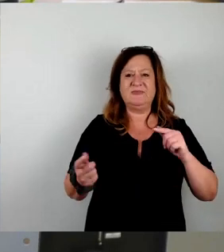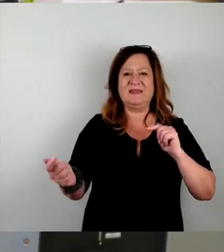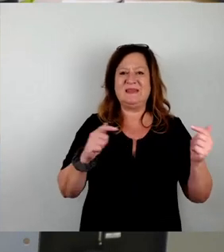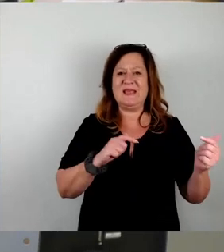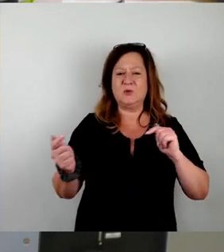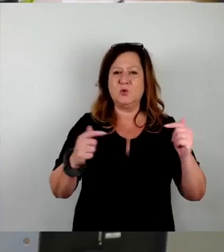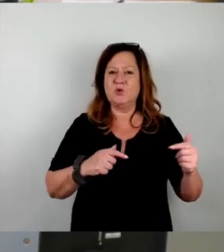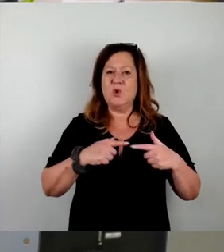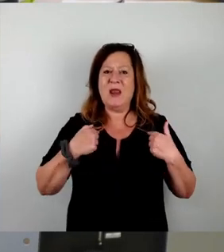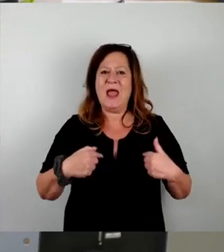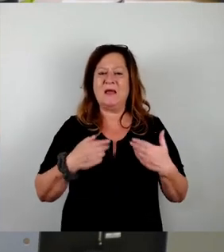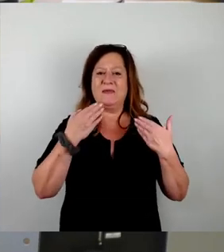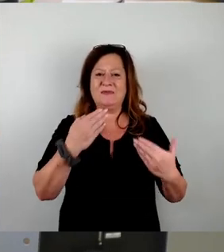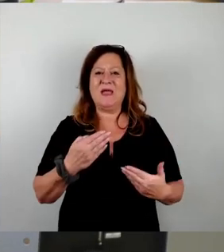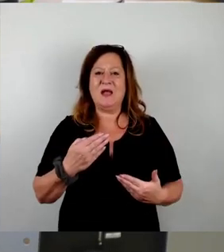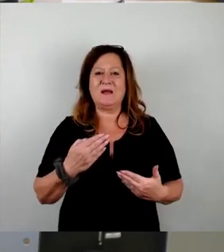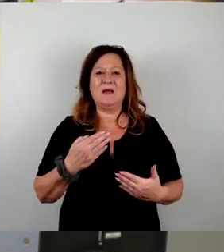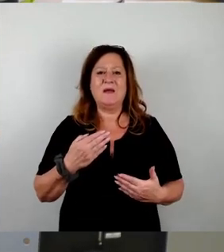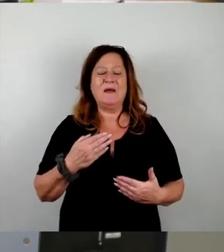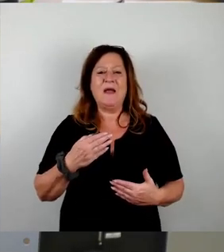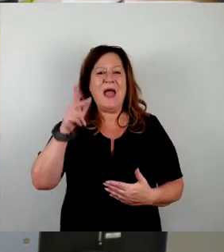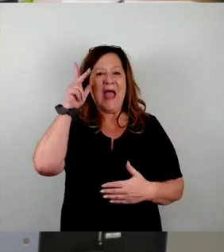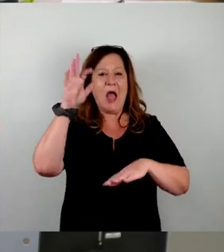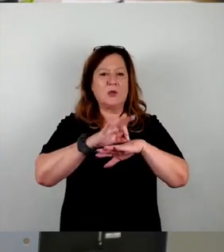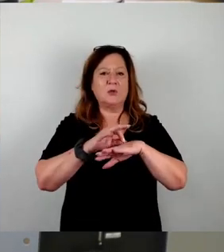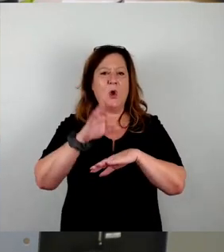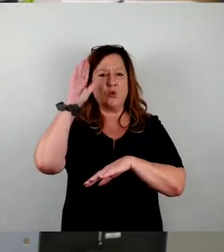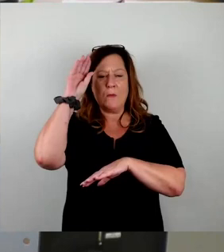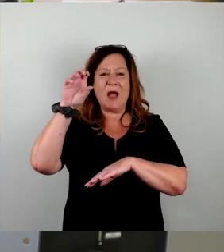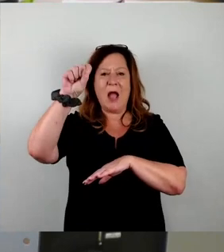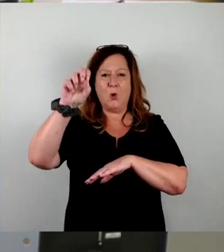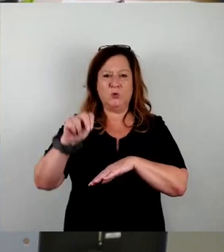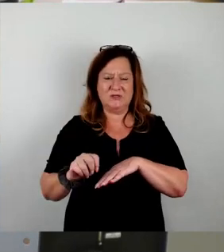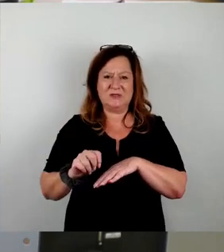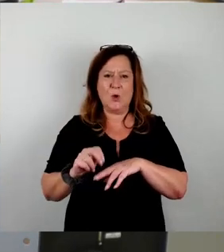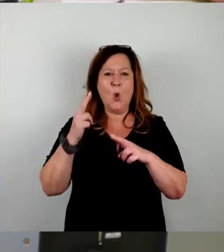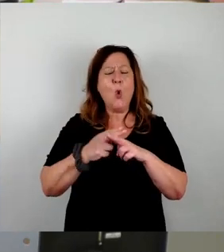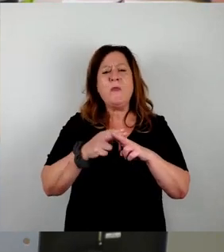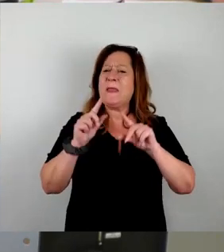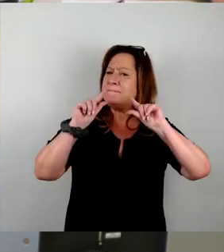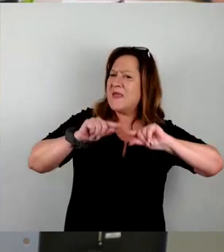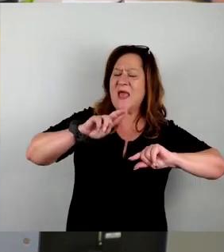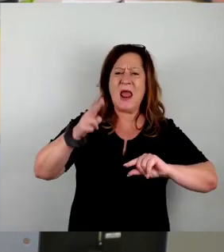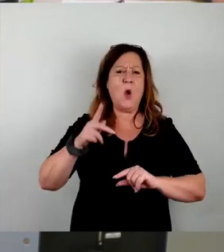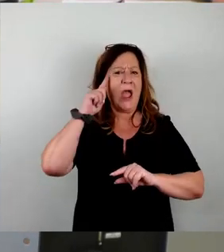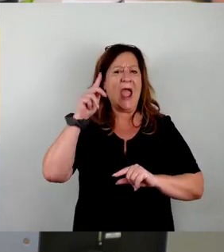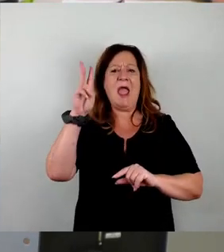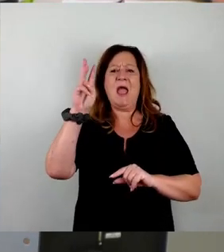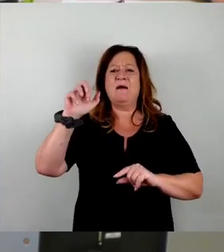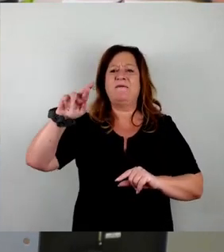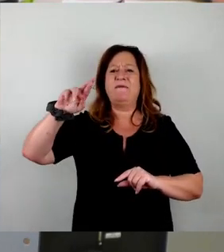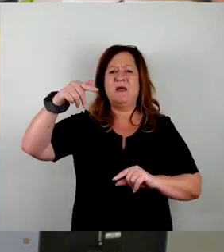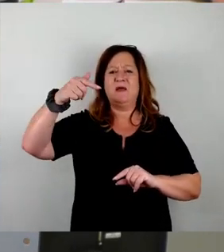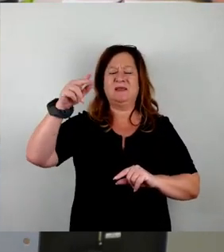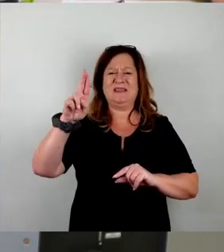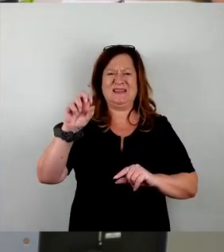Dank, Herr Dr. Brauns und mit Einschränkung Herr Wirtz. Ich denke, das waren sachliche Beiträge. Genau in dem